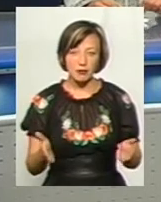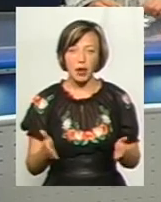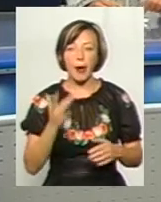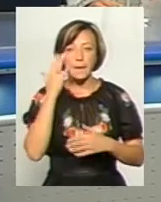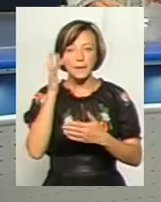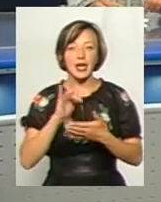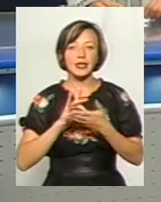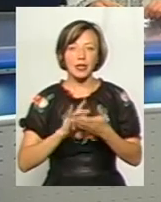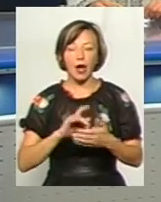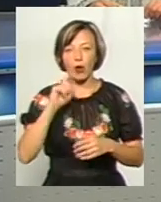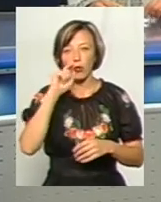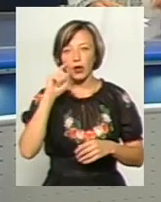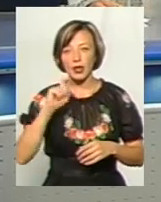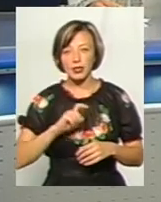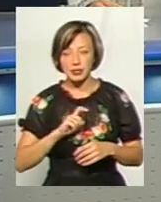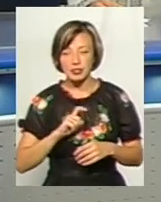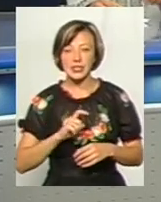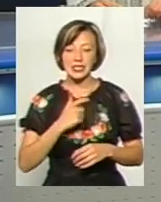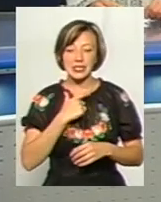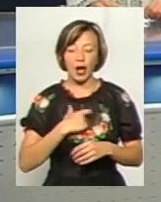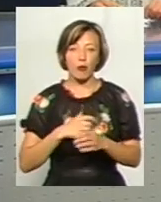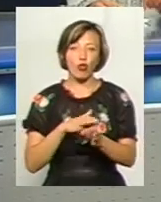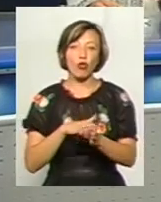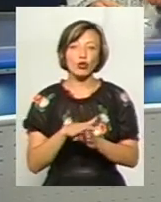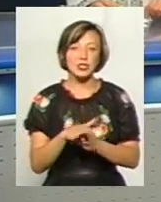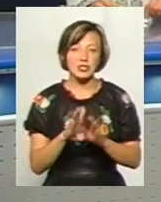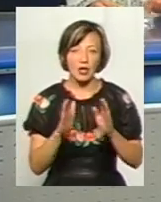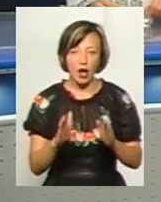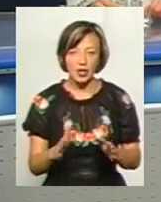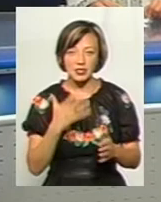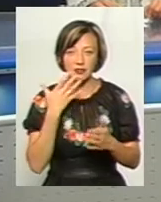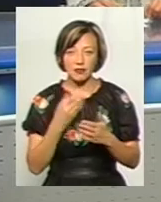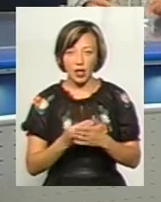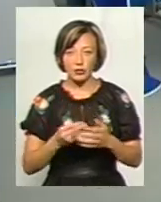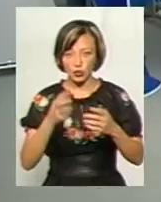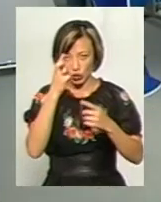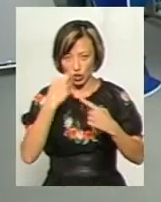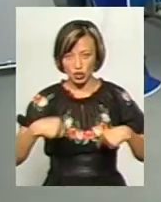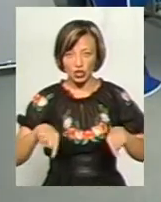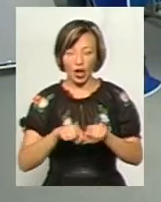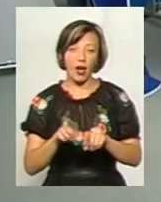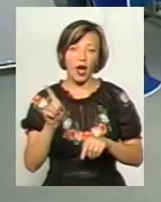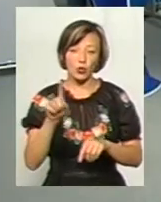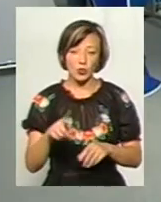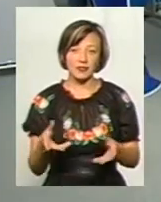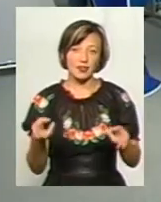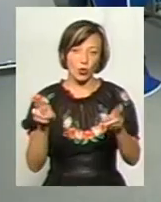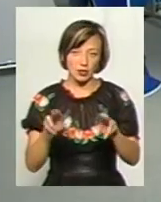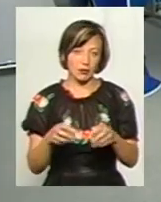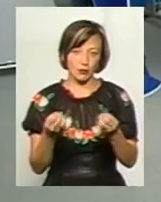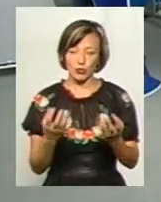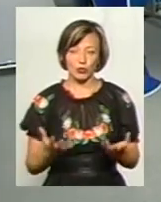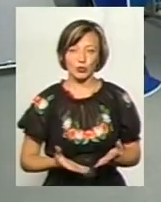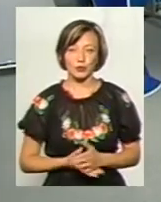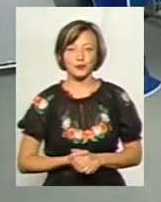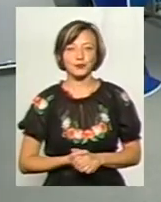мета українська – самодостатність власної держави. А тоді все останнє, так все просто.